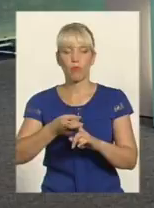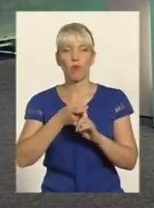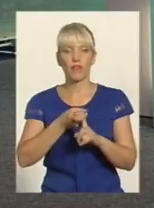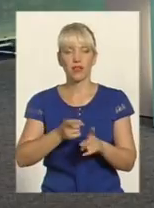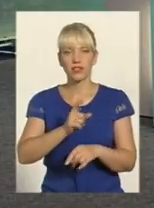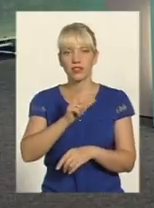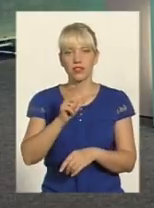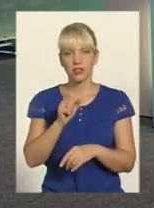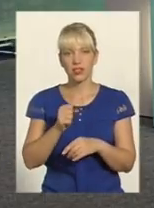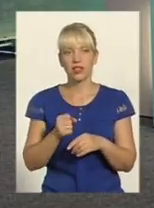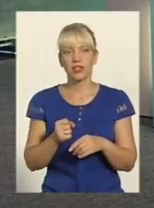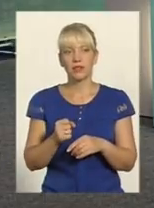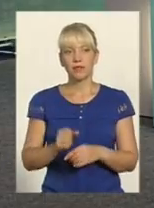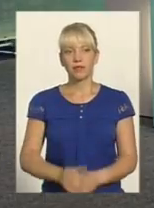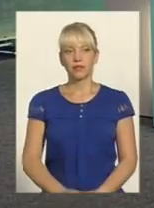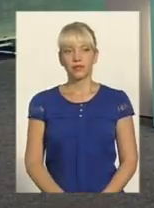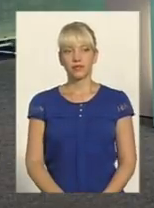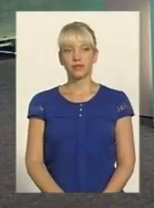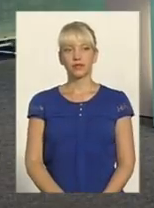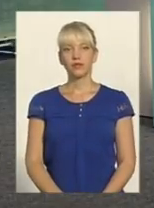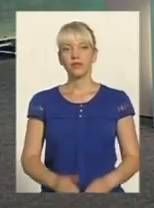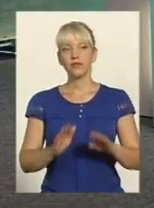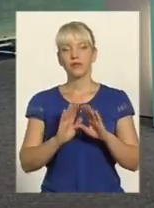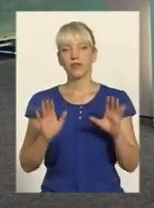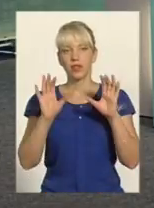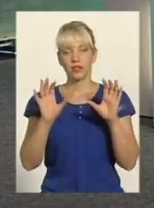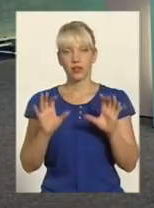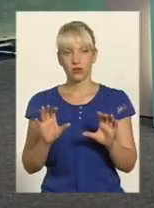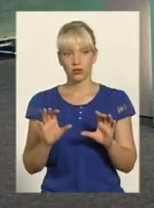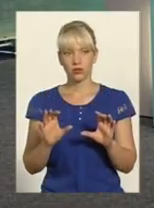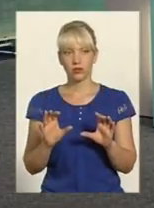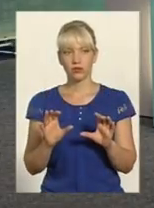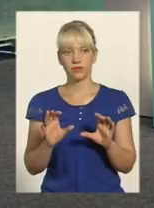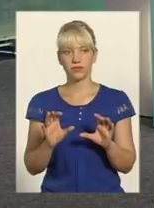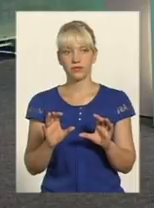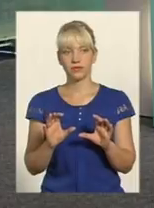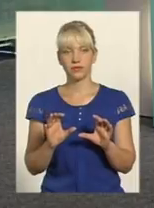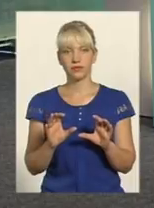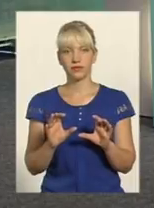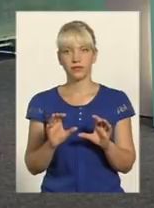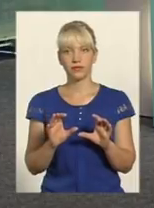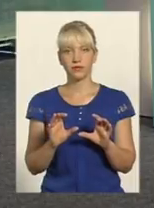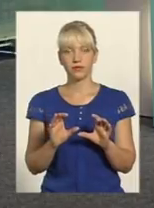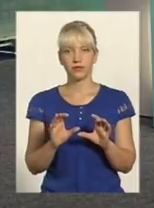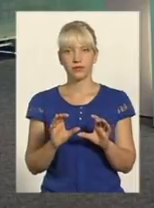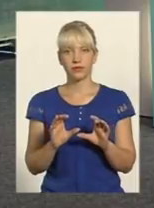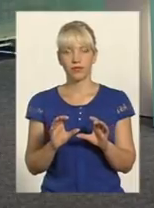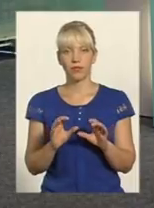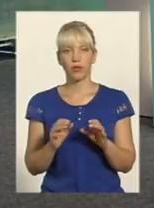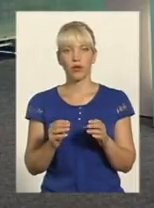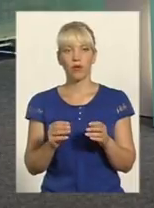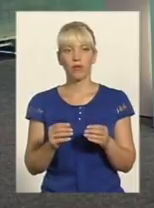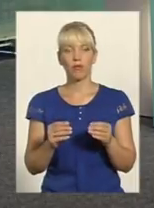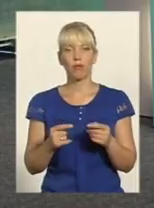незаконною продукцією, яка потрапляє